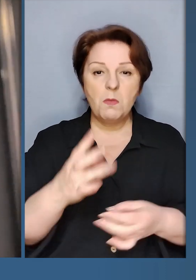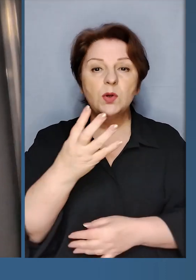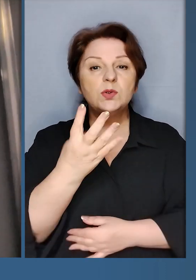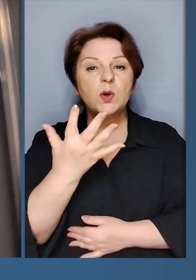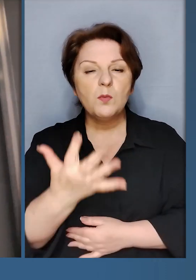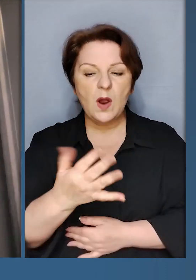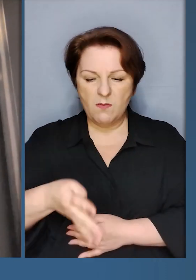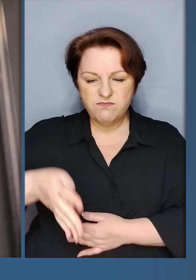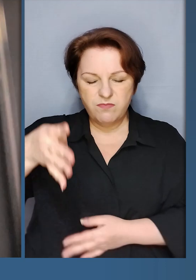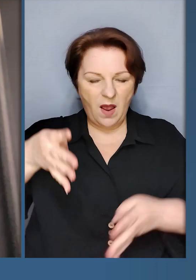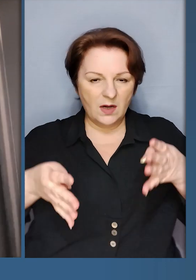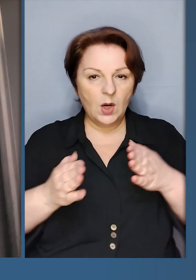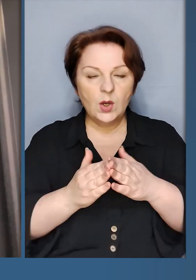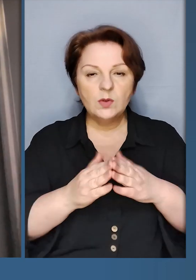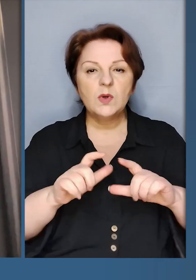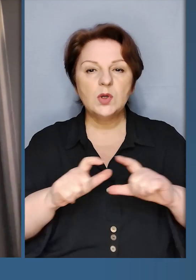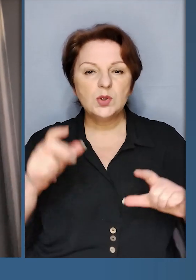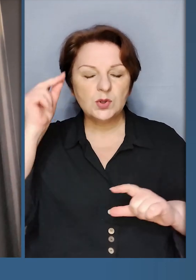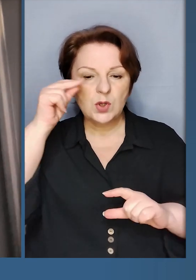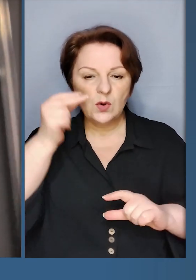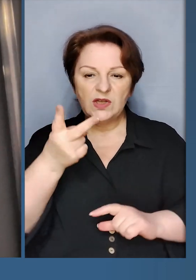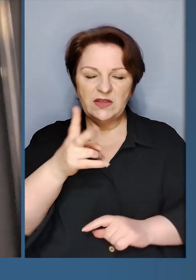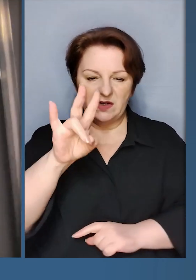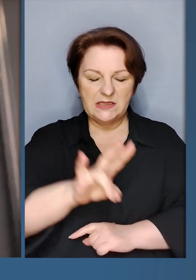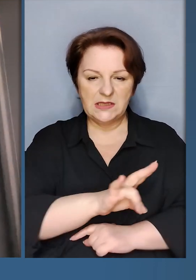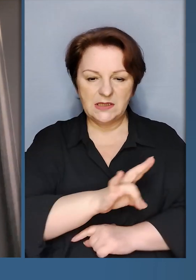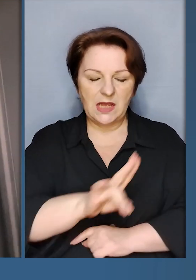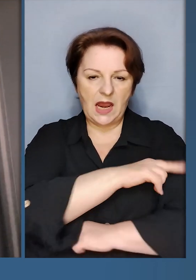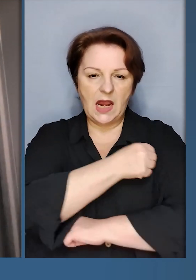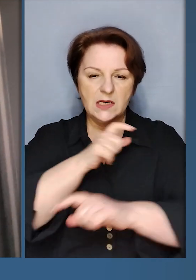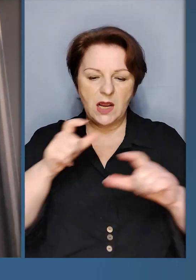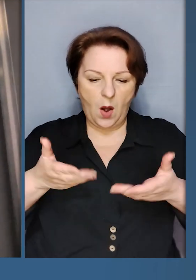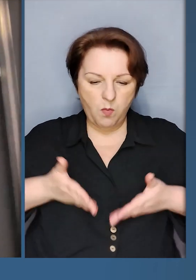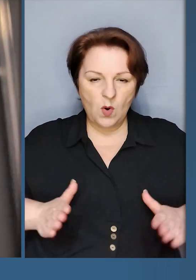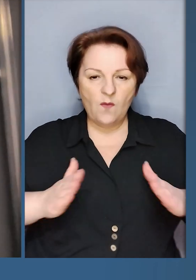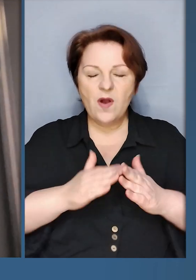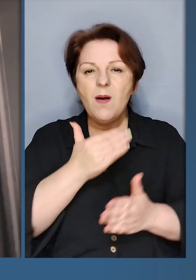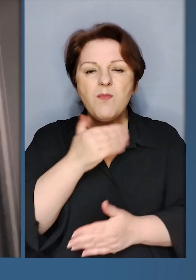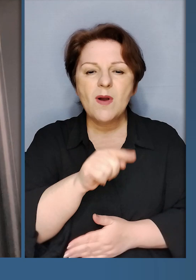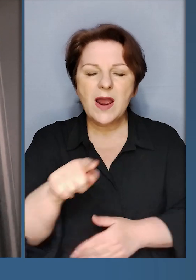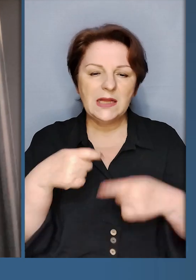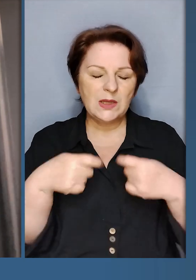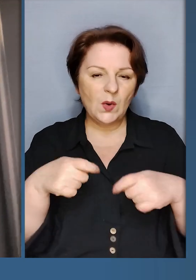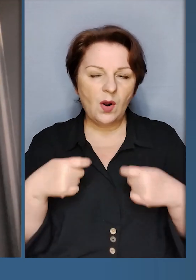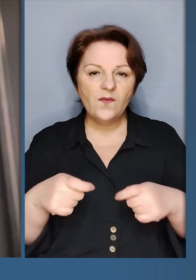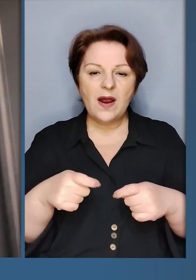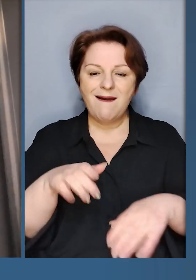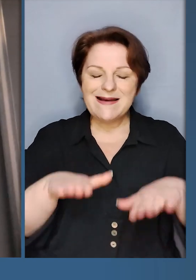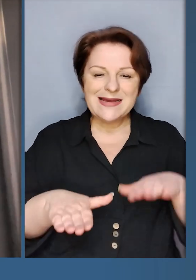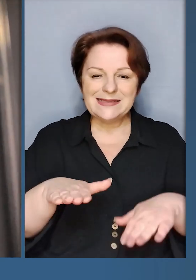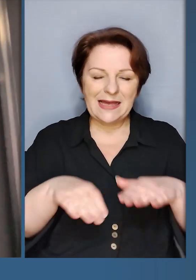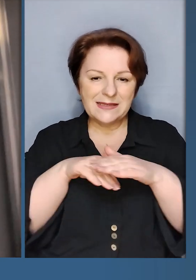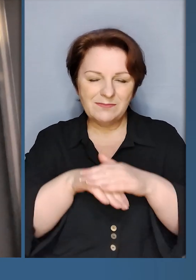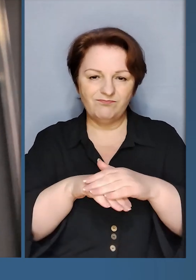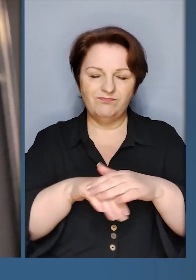пошкодження. 45 багатоповерхівок, школи, дві церкви, лікарні, пологовий будинок, багато торговельних та